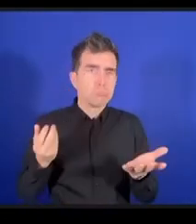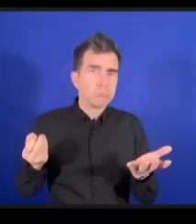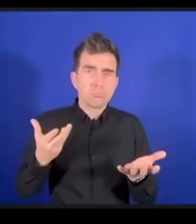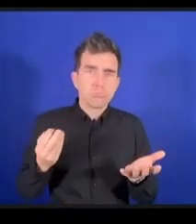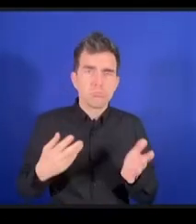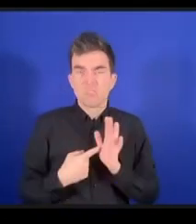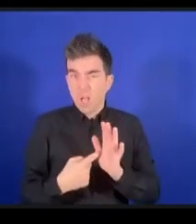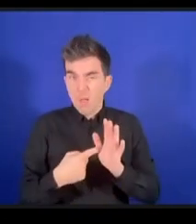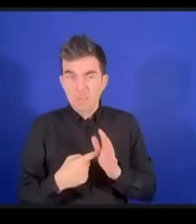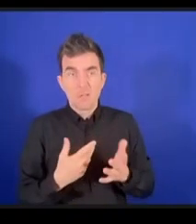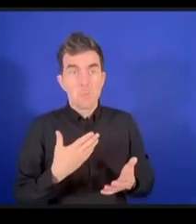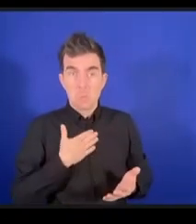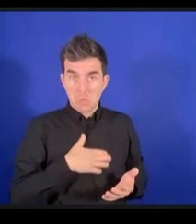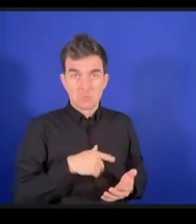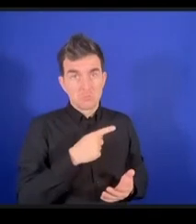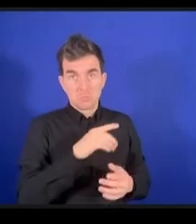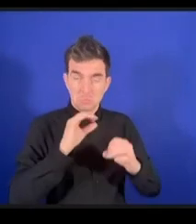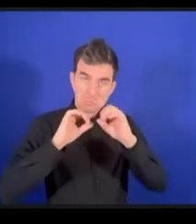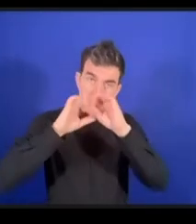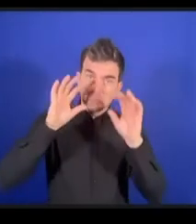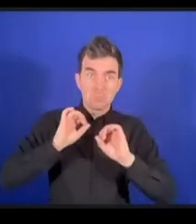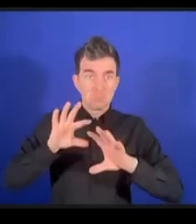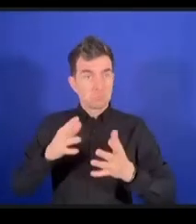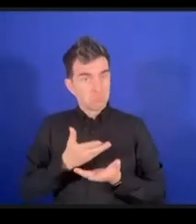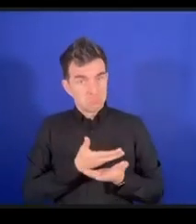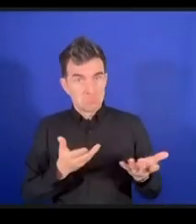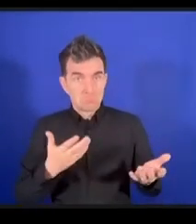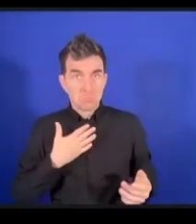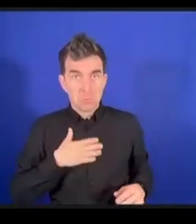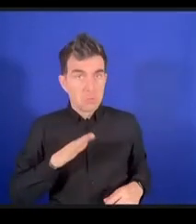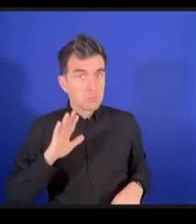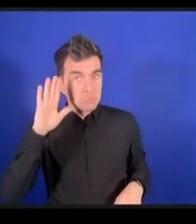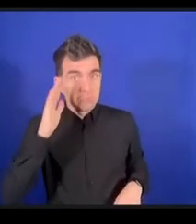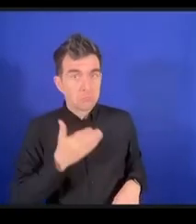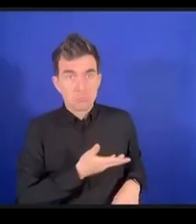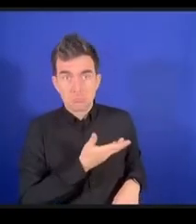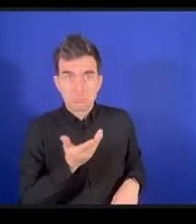y a-t-il quelqu'un qui désire avancer quelque chose